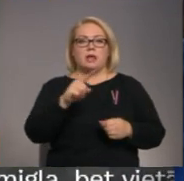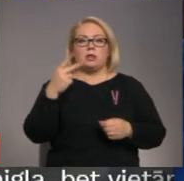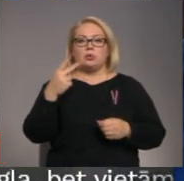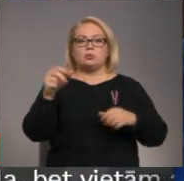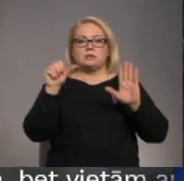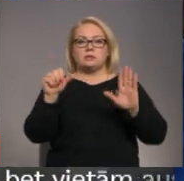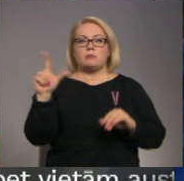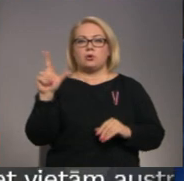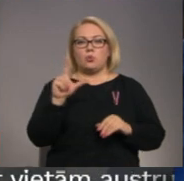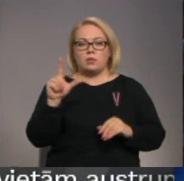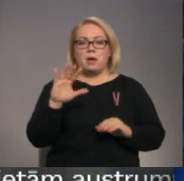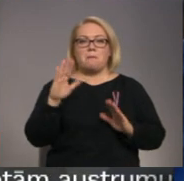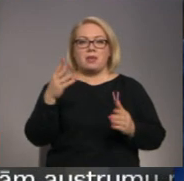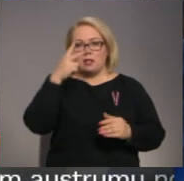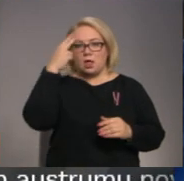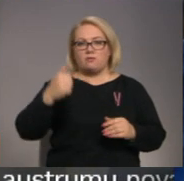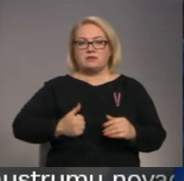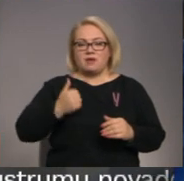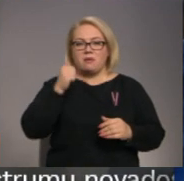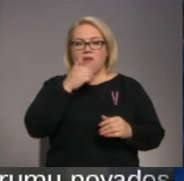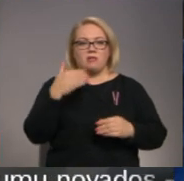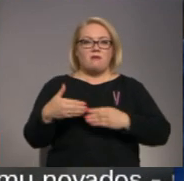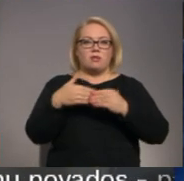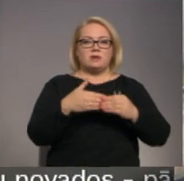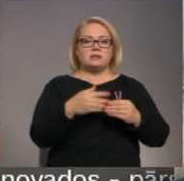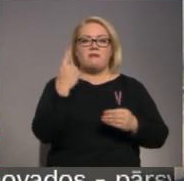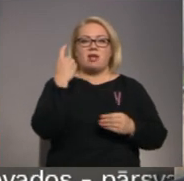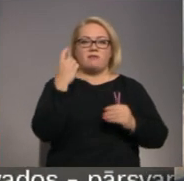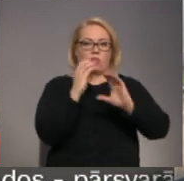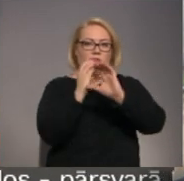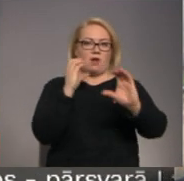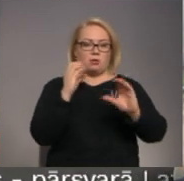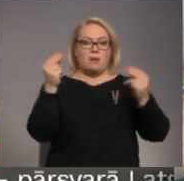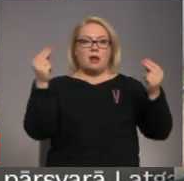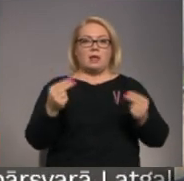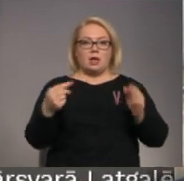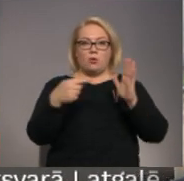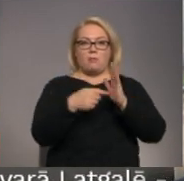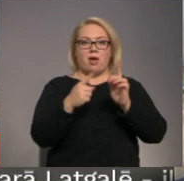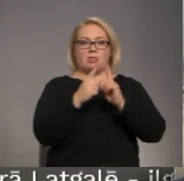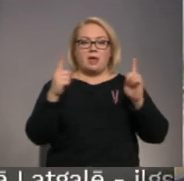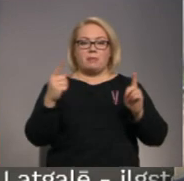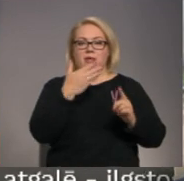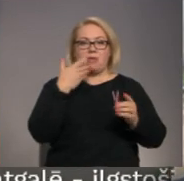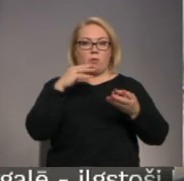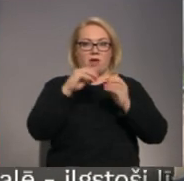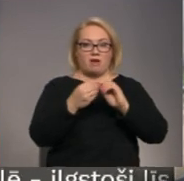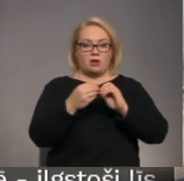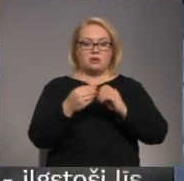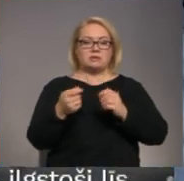jūlijam. Taču Railvek joprojām nav piegādājis pēdējo no vagoniem. Par līgumā noteikto termiņu neievērošanu